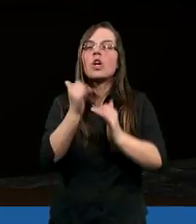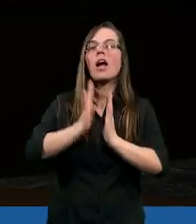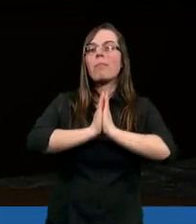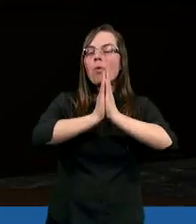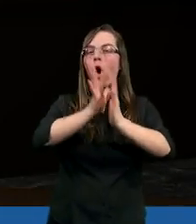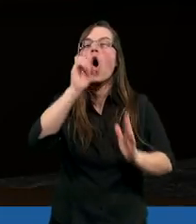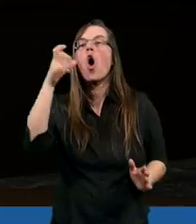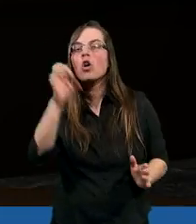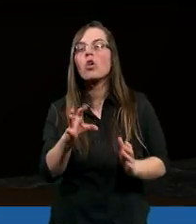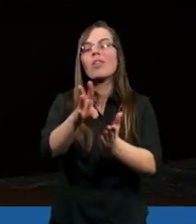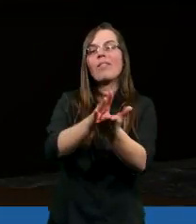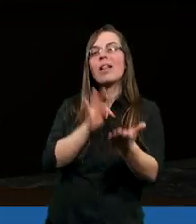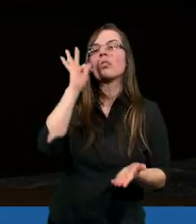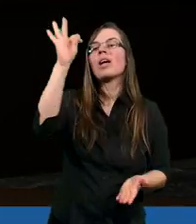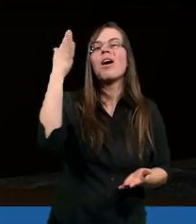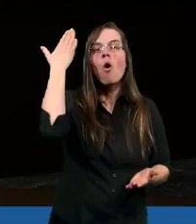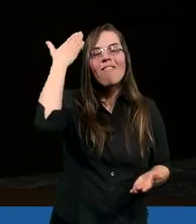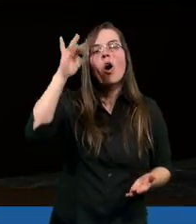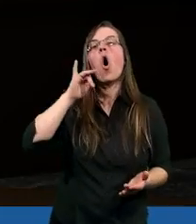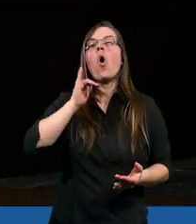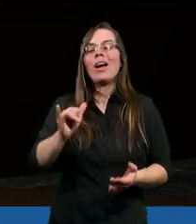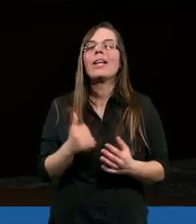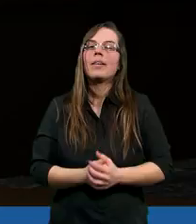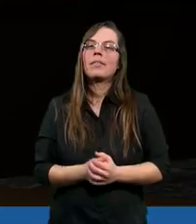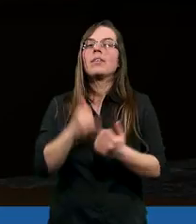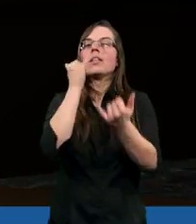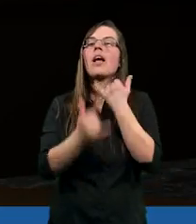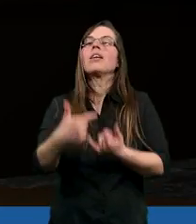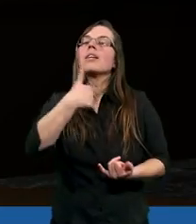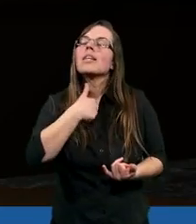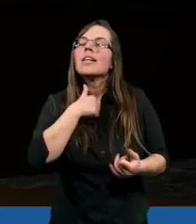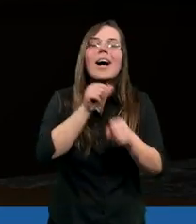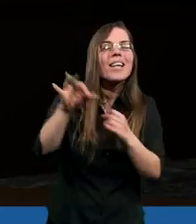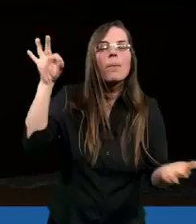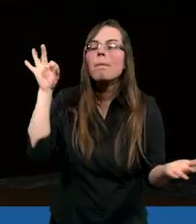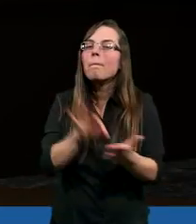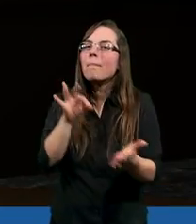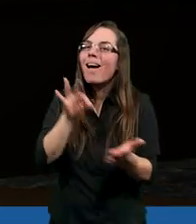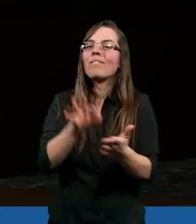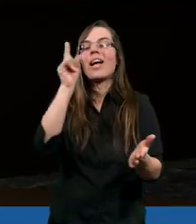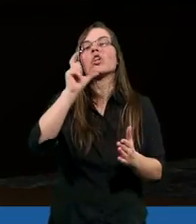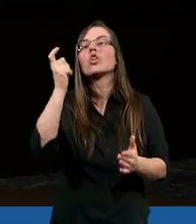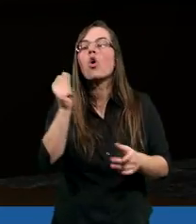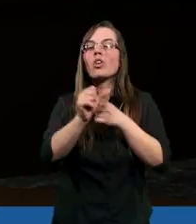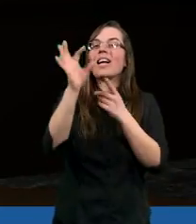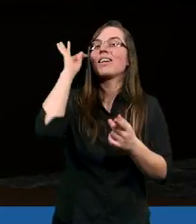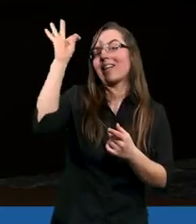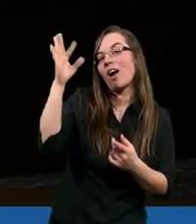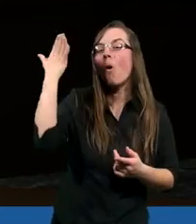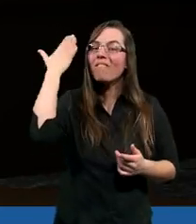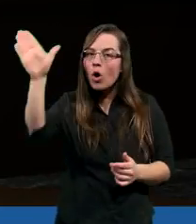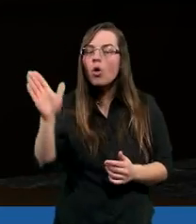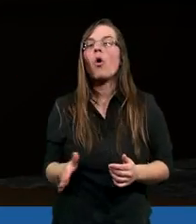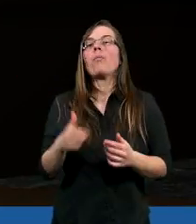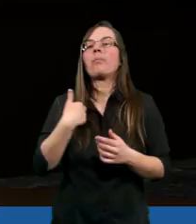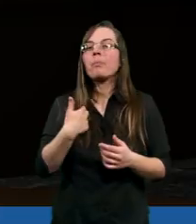prosimy o coś według Jego woli. Jeżeli ja jestem pewna, że coś jest wolą Boga,